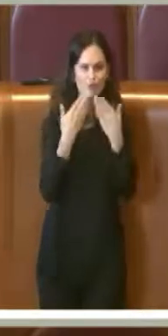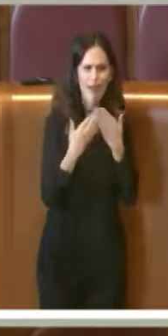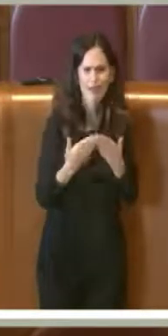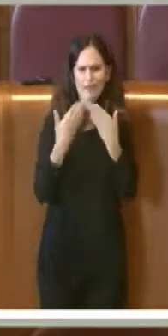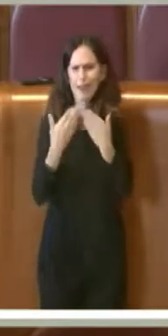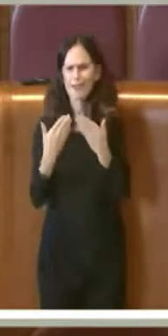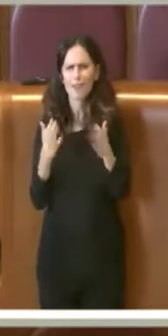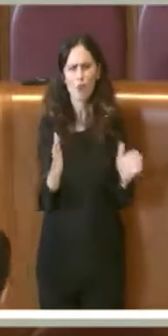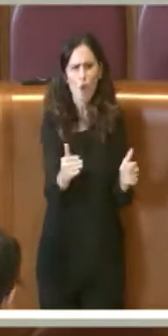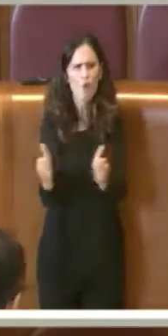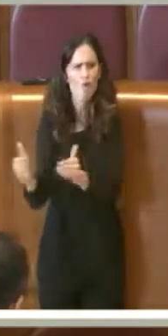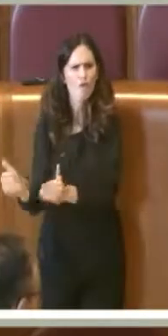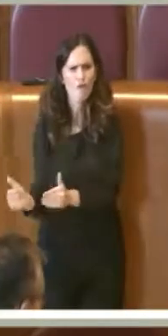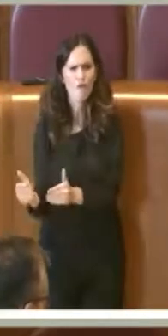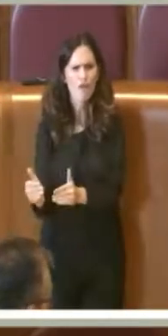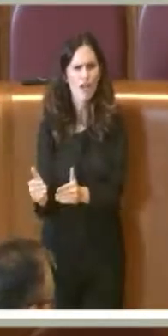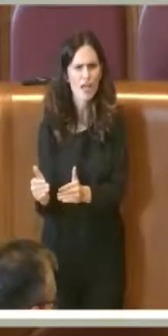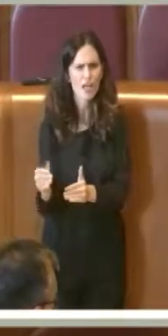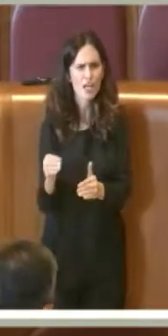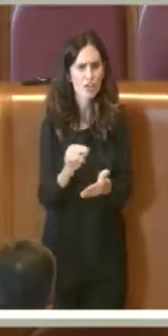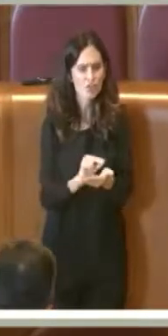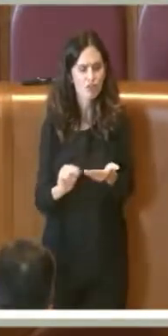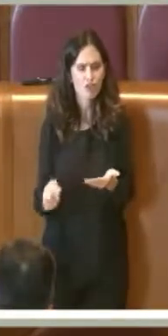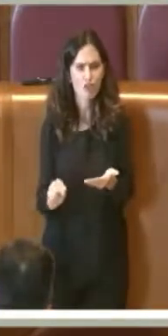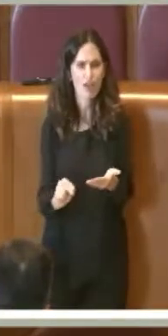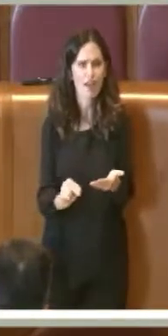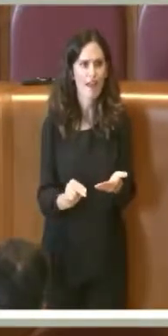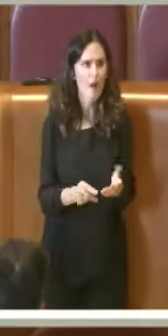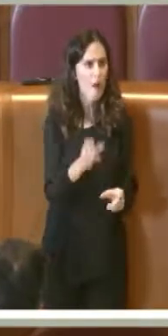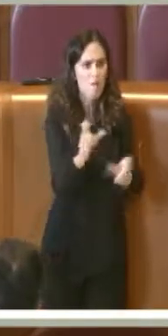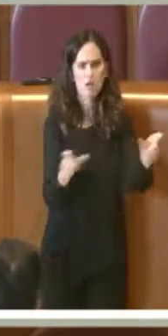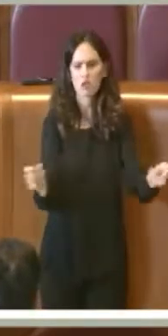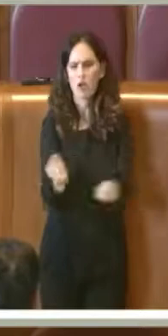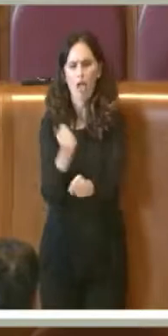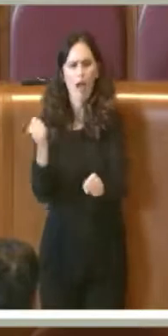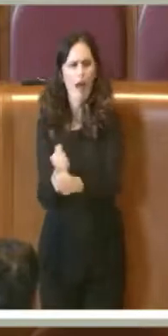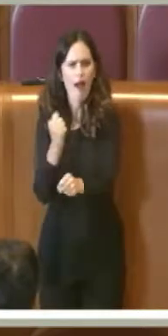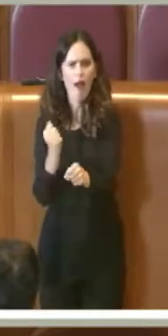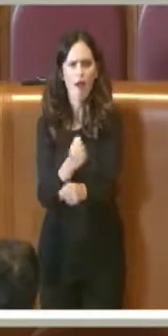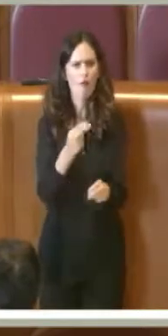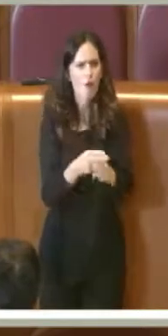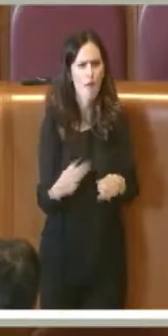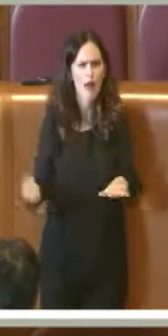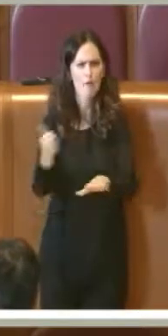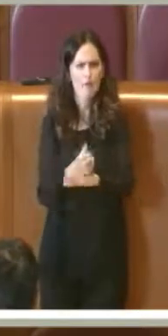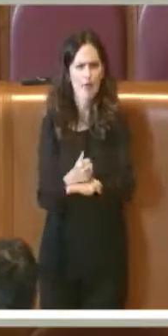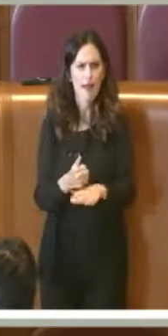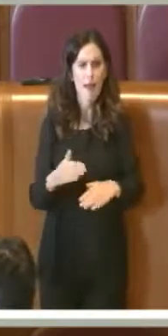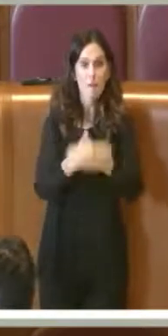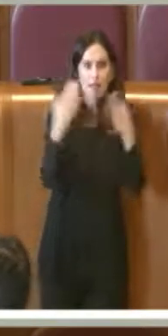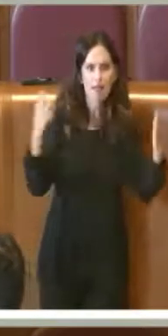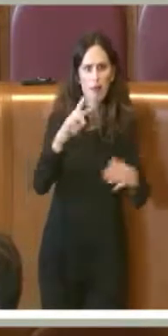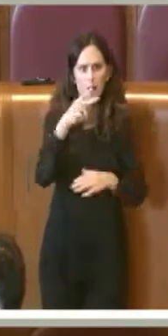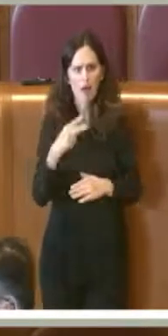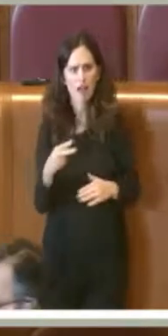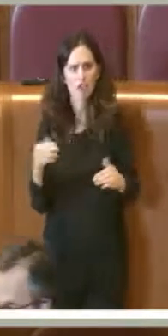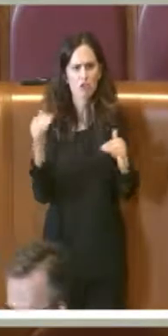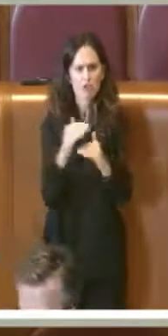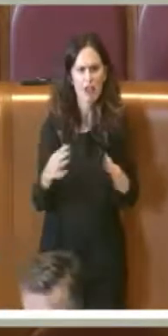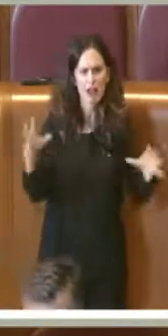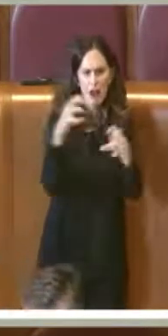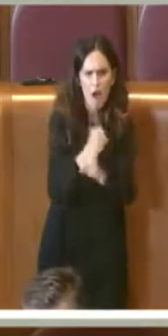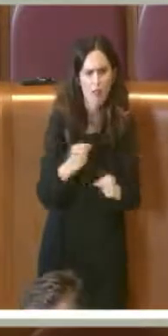persone che fanno parte dello staff dell'Assemblea Capitolina perché con noi hanno condiviso mattine, pomeriggi, sere, notti. Siamo stati